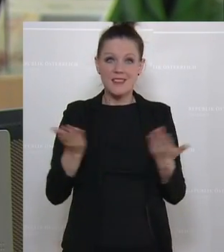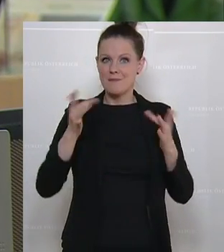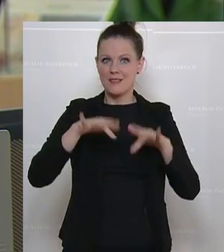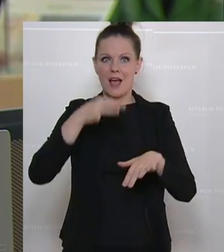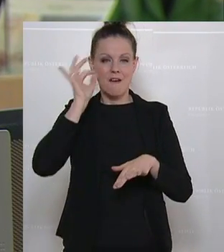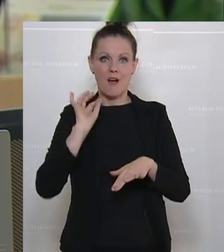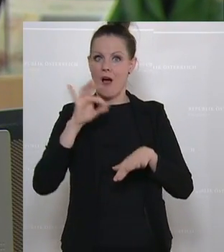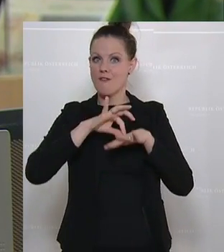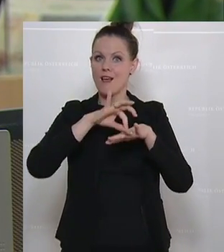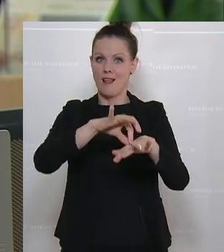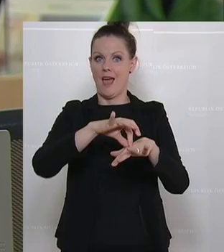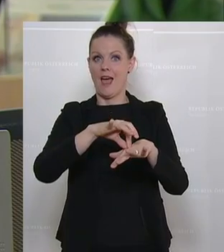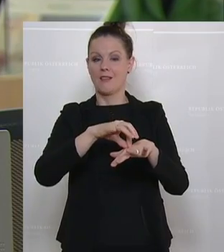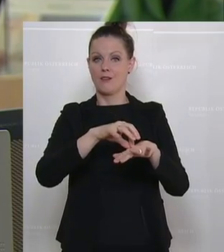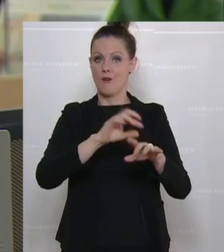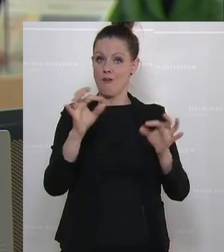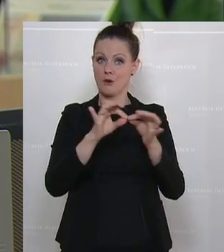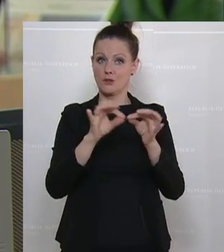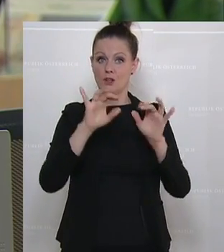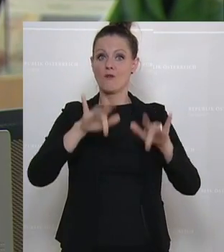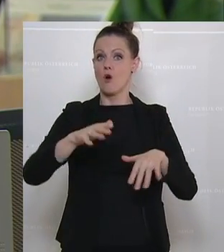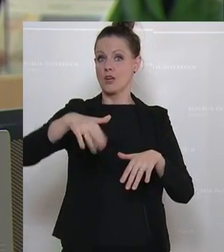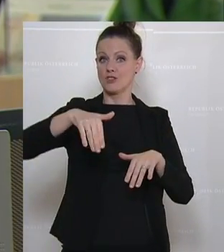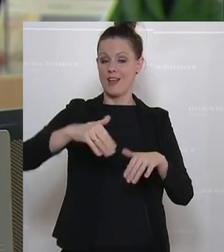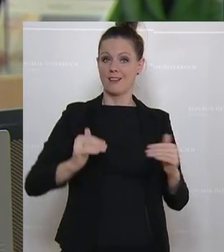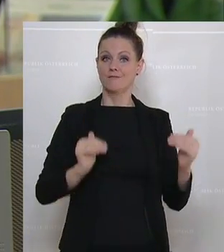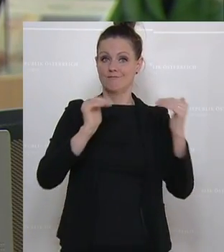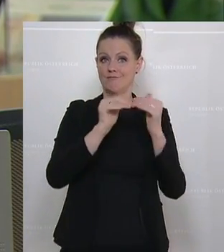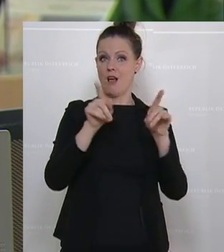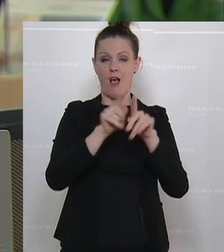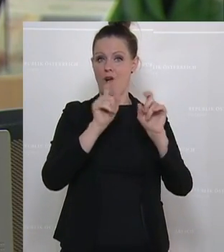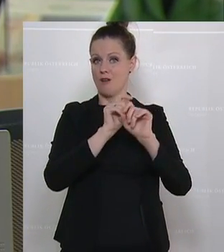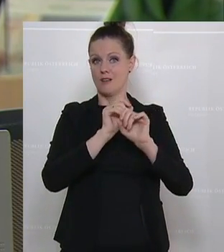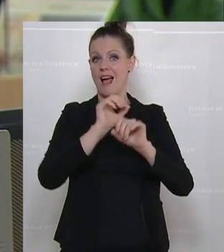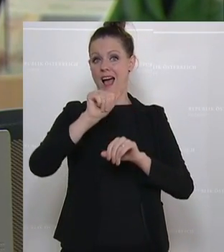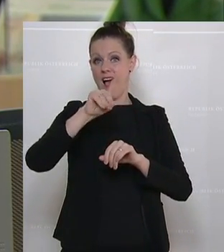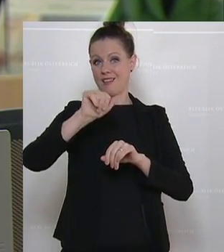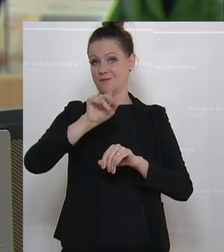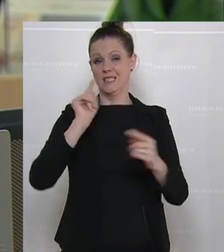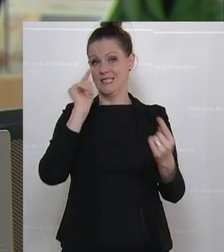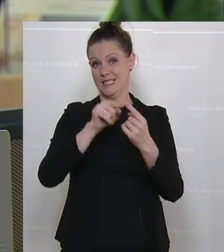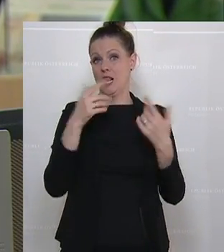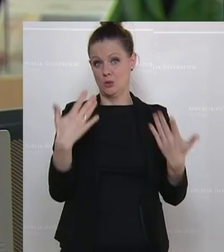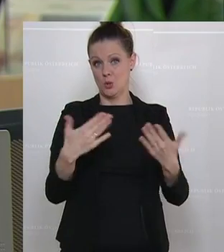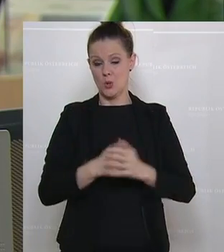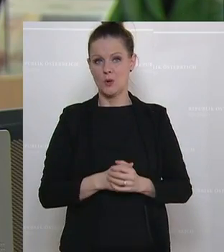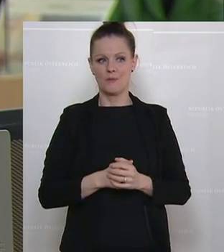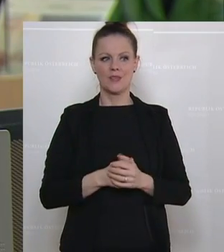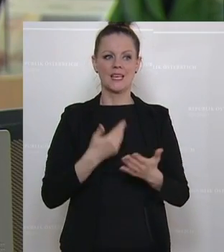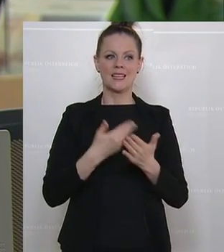leitenden Positionen und das, obwohl ja Geschlechtergerechtigkeit auch ein erklärtes Ziel der Ader ist. Und es wäre natürlich jetzt auch eine